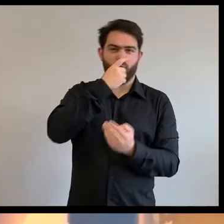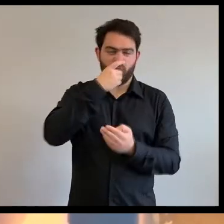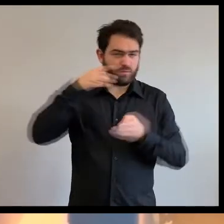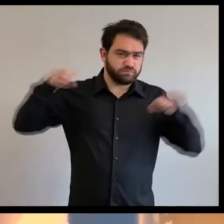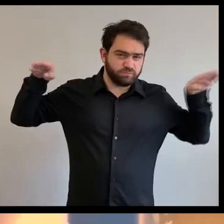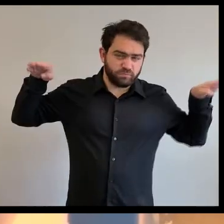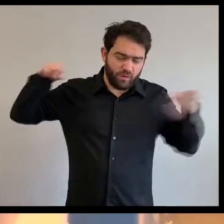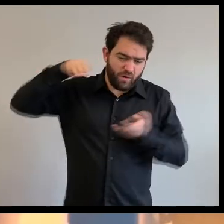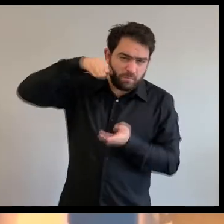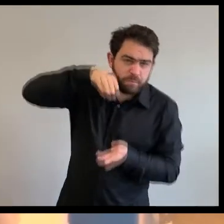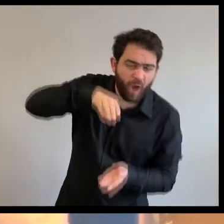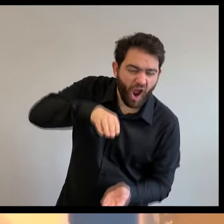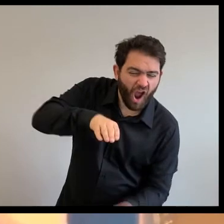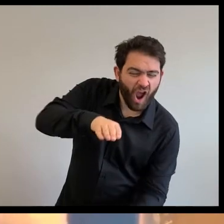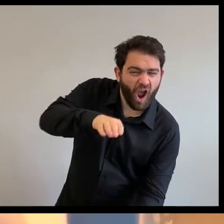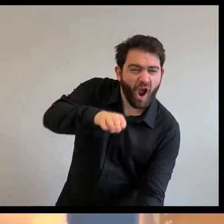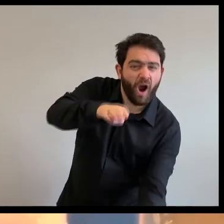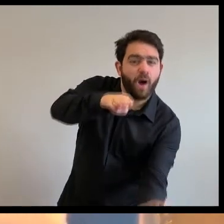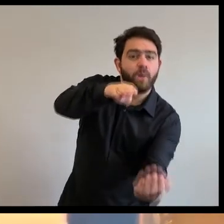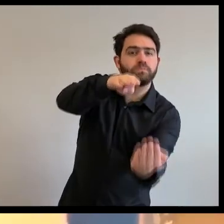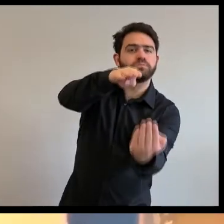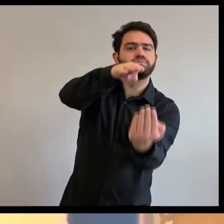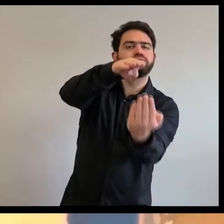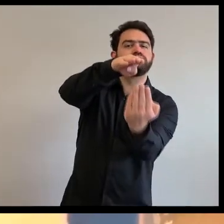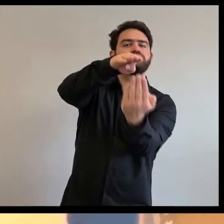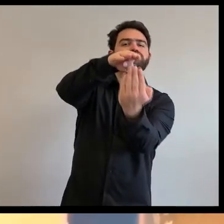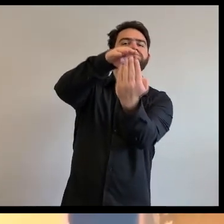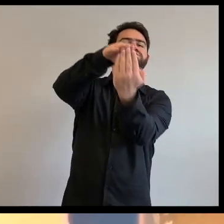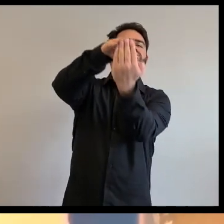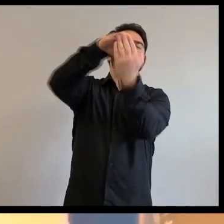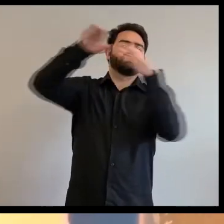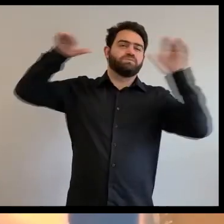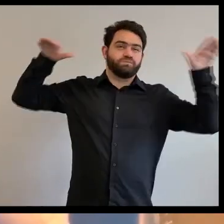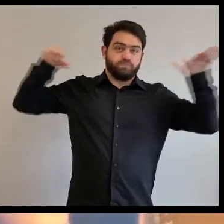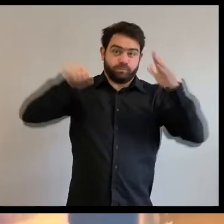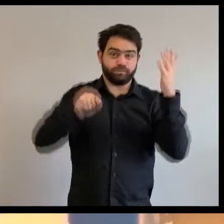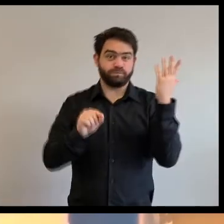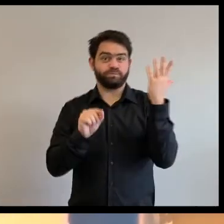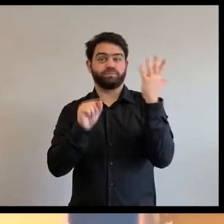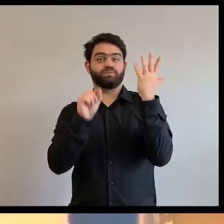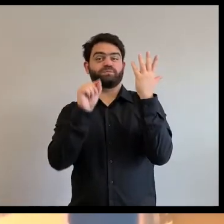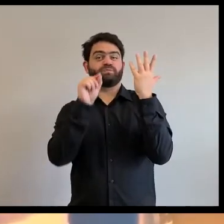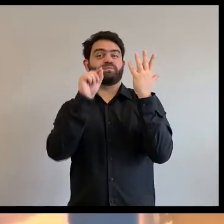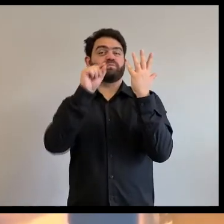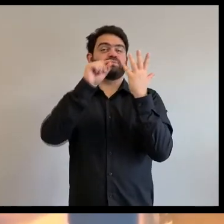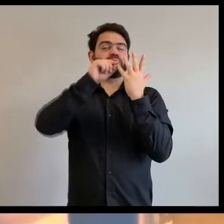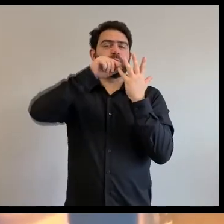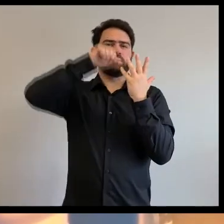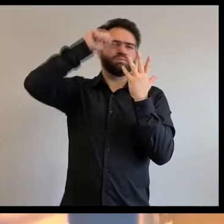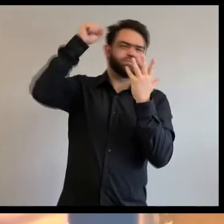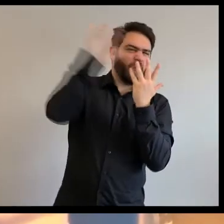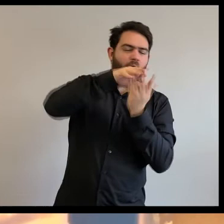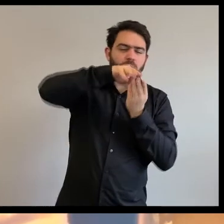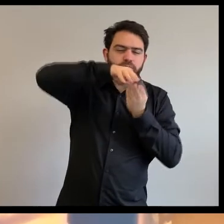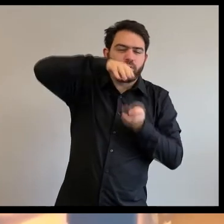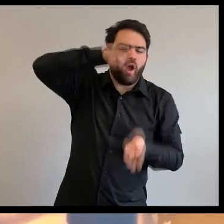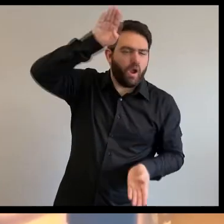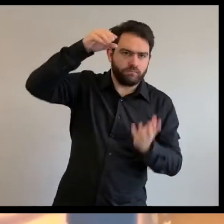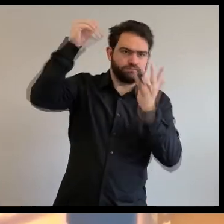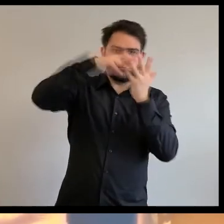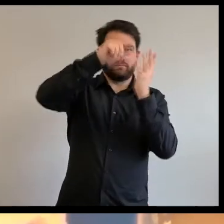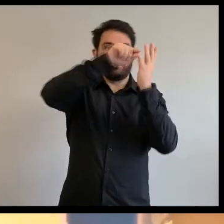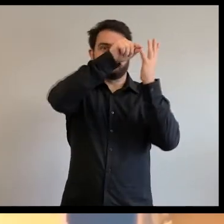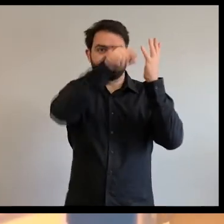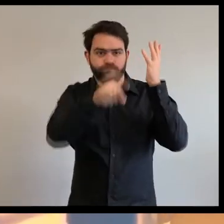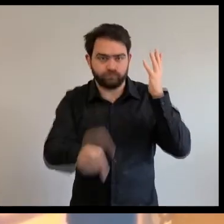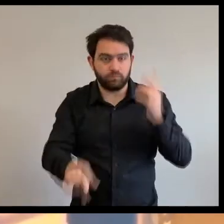lui aussi il est allé vers la rivière, il a pris un peu d'eau dans son bec, il a retourné vers la forêt en feu, il a lancé un peu d'eau